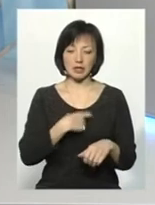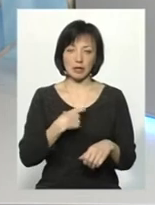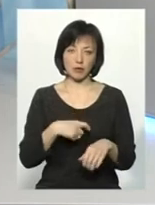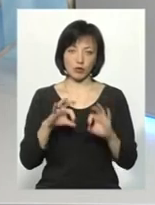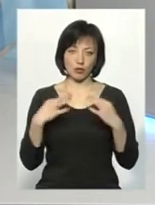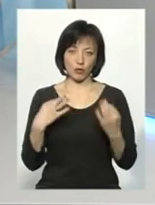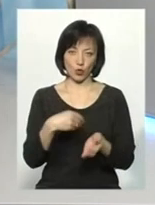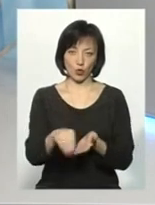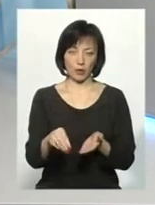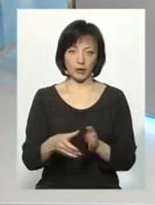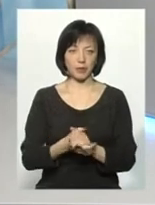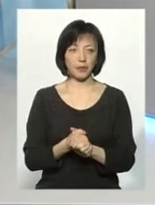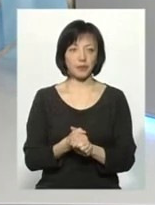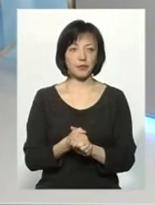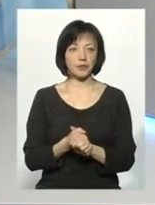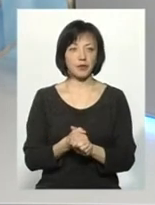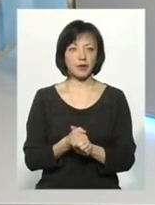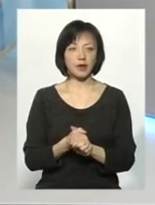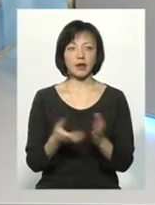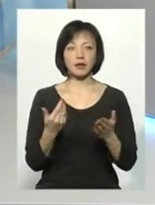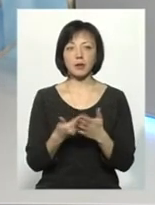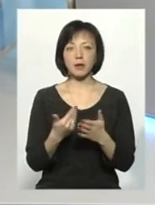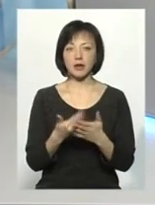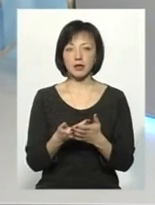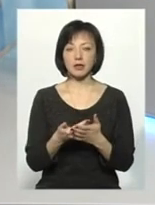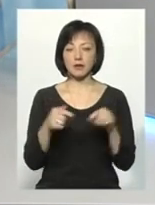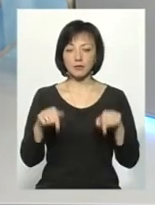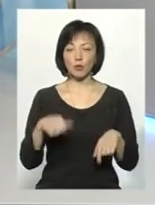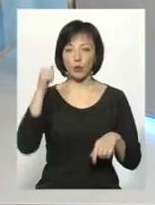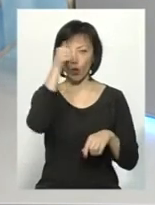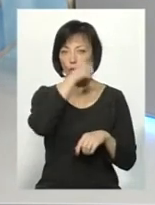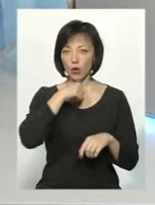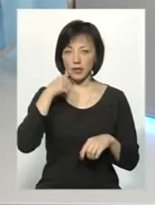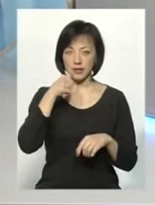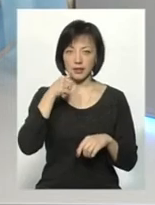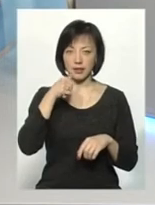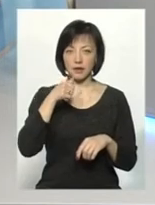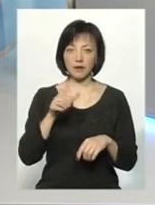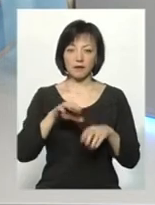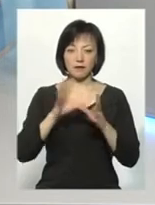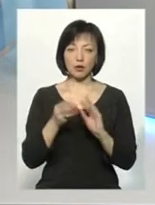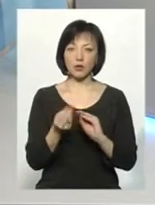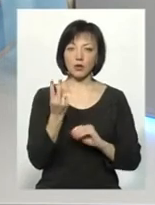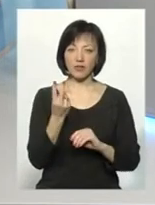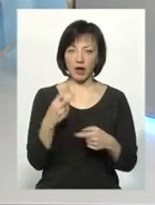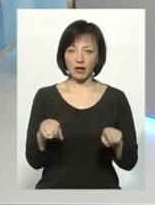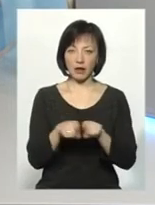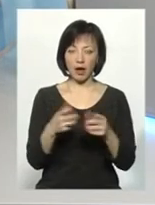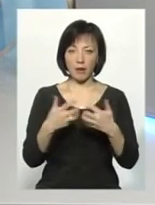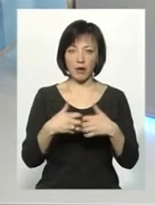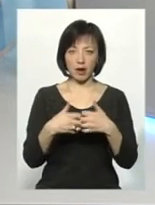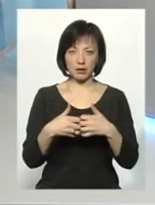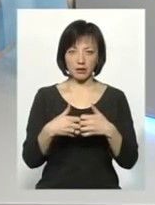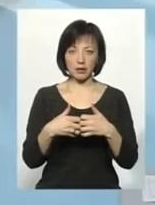дозволити, скажімо так. Тому що, наприклад, якщо в цьому році всього два таких інфузійних апарати